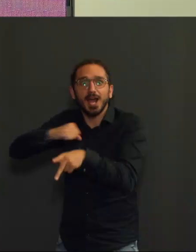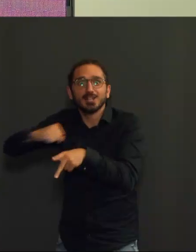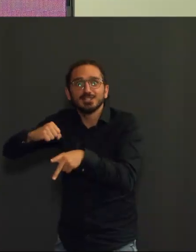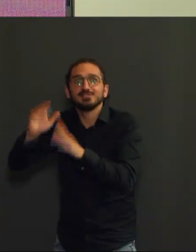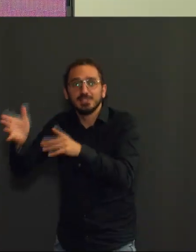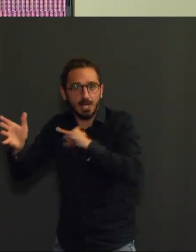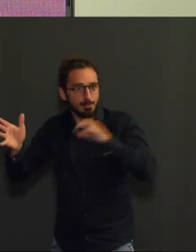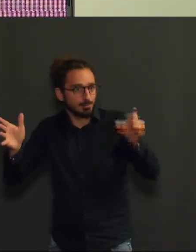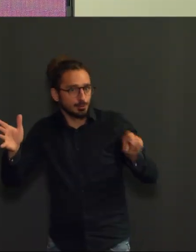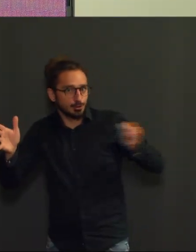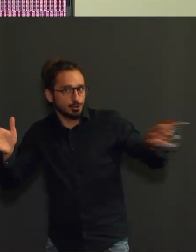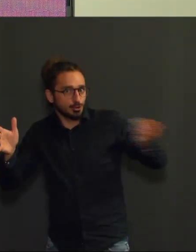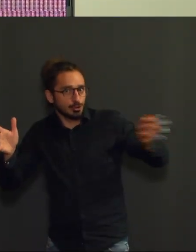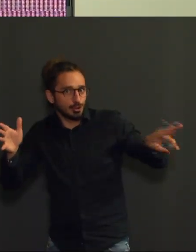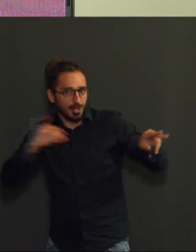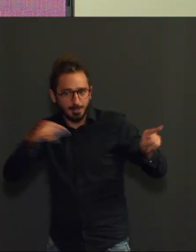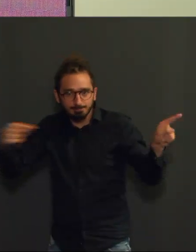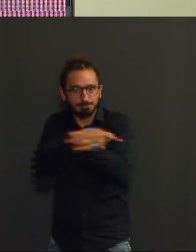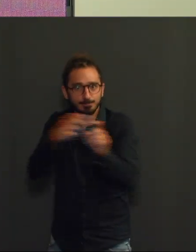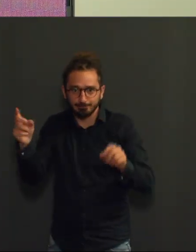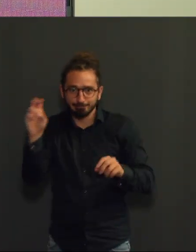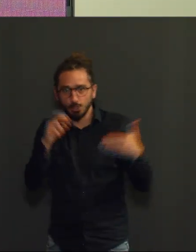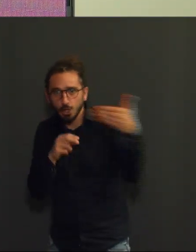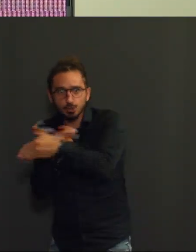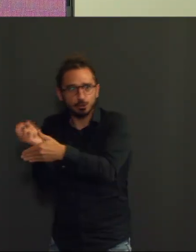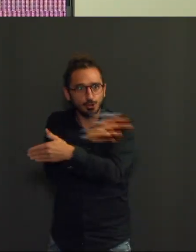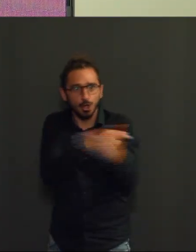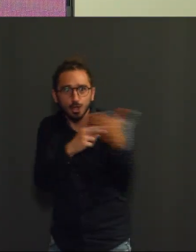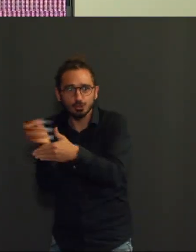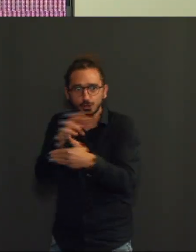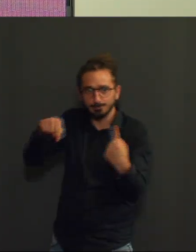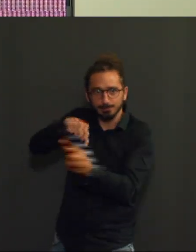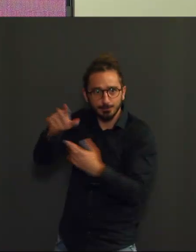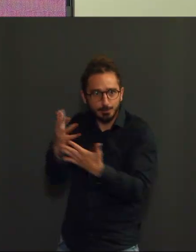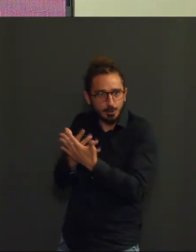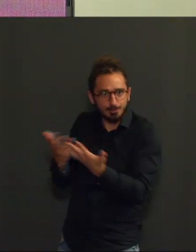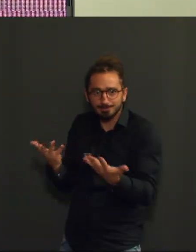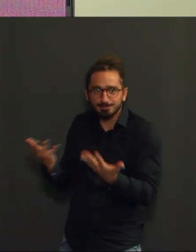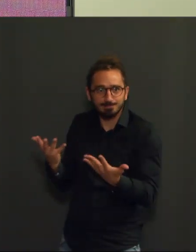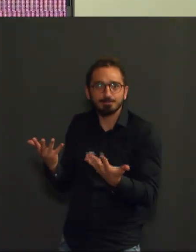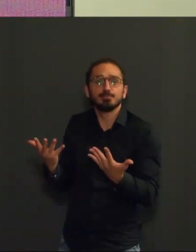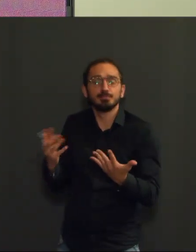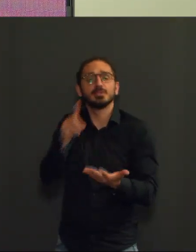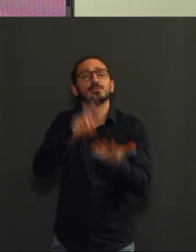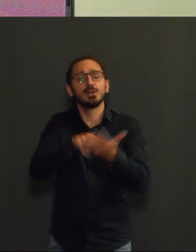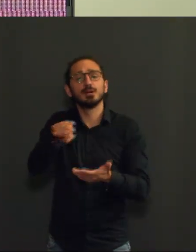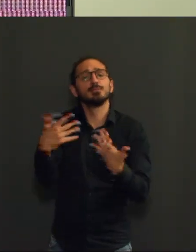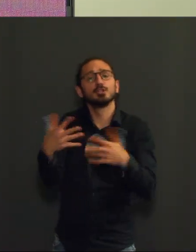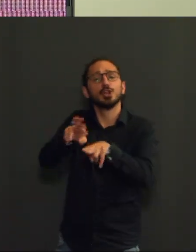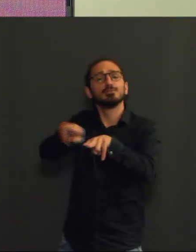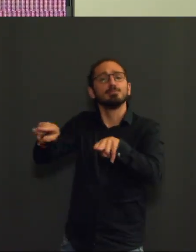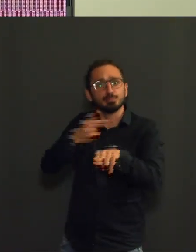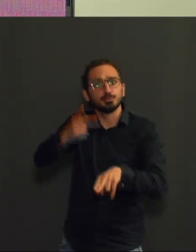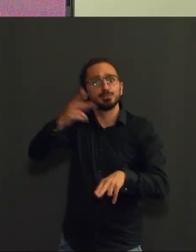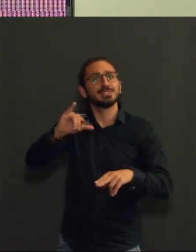l'instant, les personnes malades sont de plus en plus des gens relativement jeunes. On avait déjà signalé que la durée de ces jours aux soins intensifs était